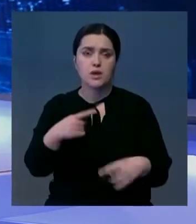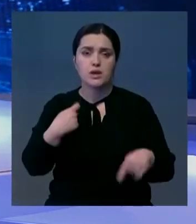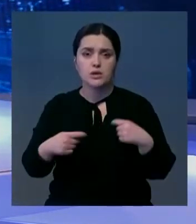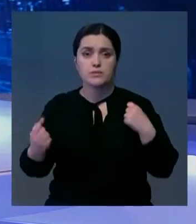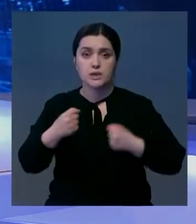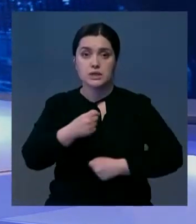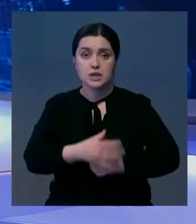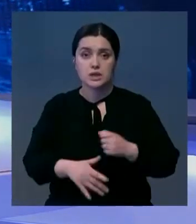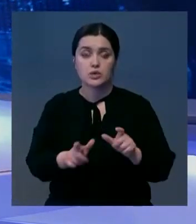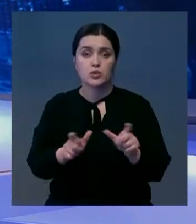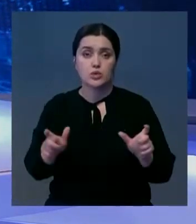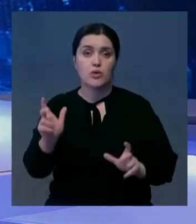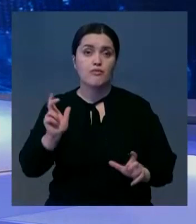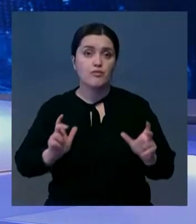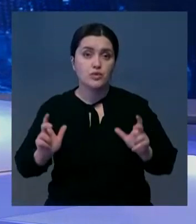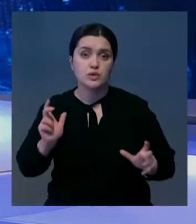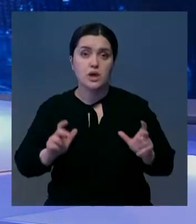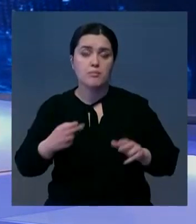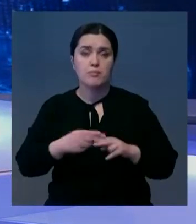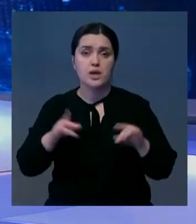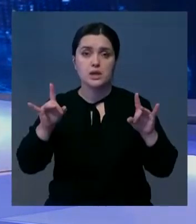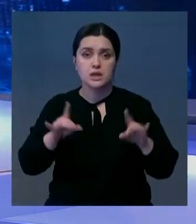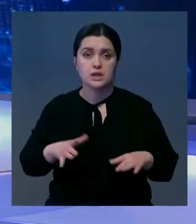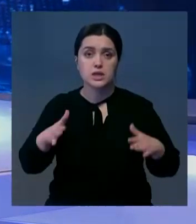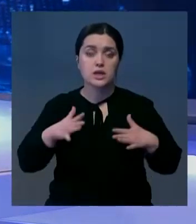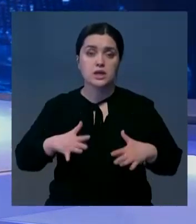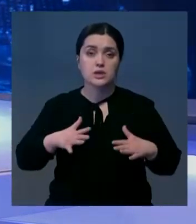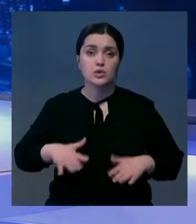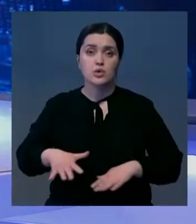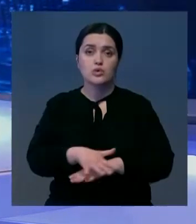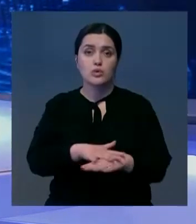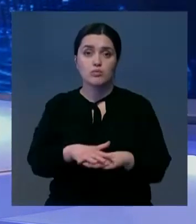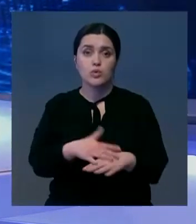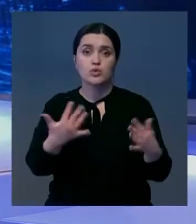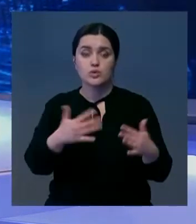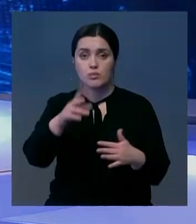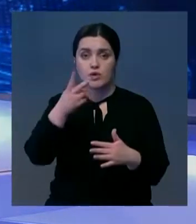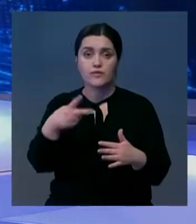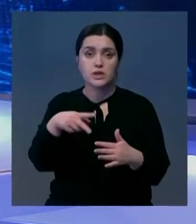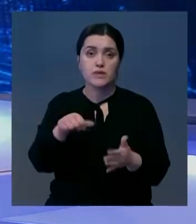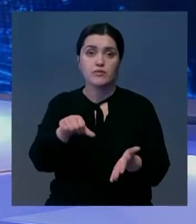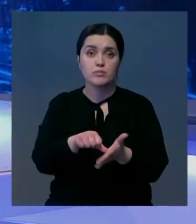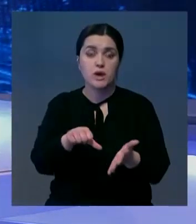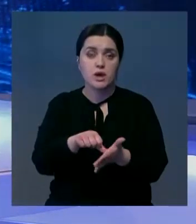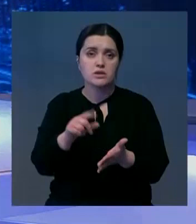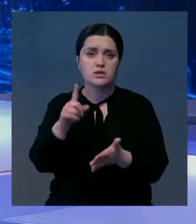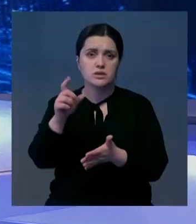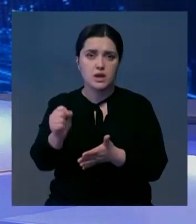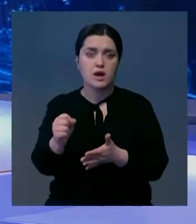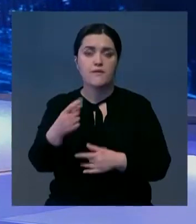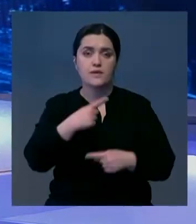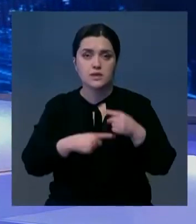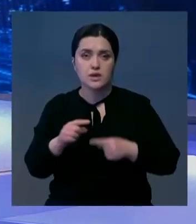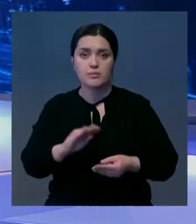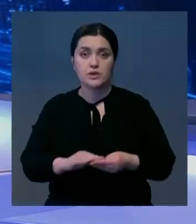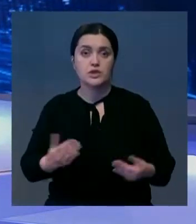торговые и спортивные центры, школы, вузы, учреждения культуры и рестораны. Грузинское общество уже больше двух недель выступает за возвращение